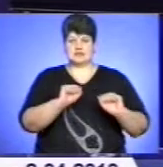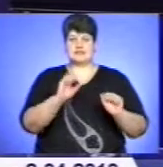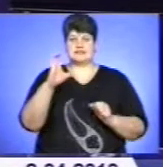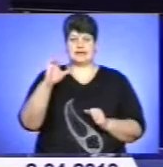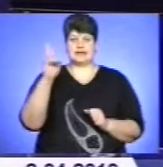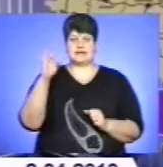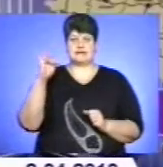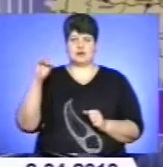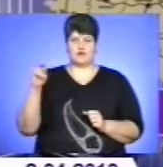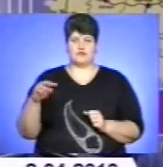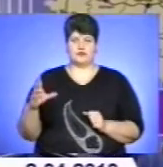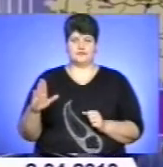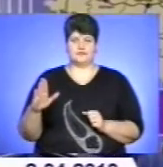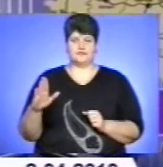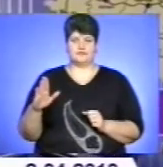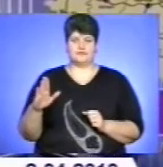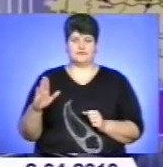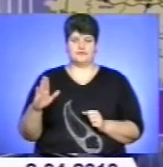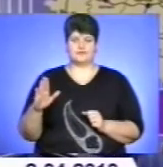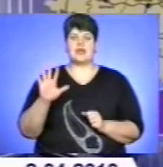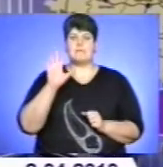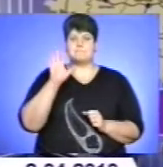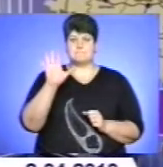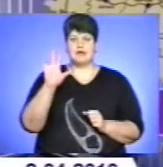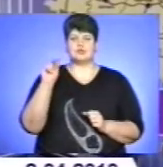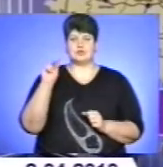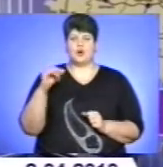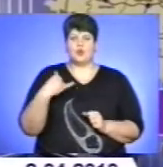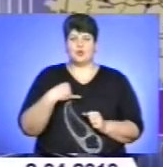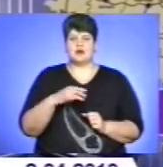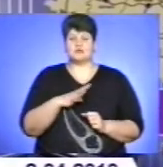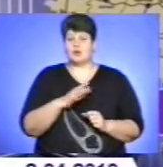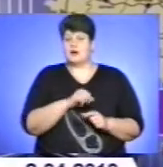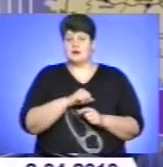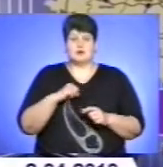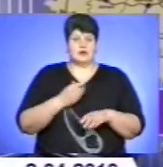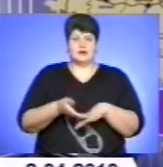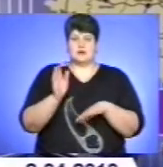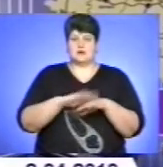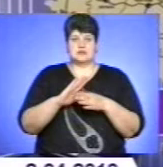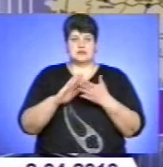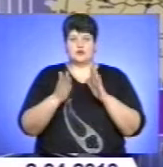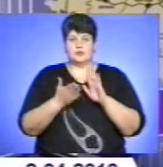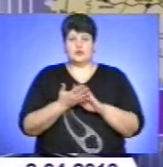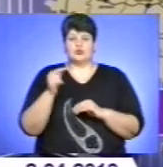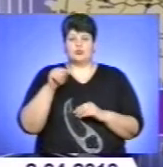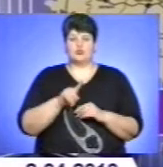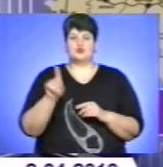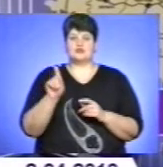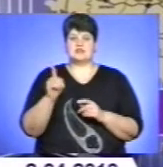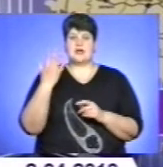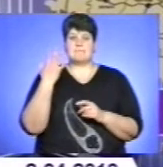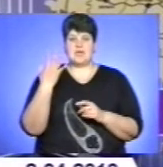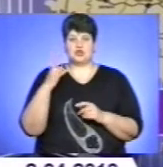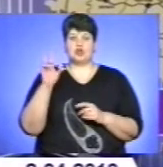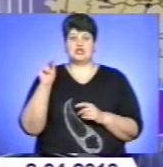Кисильов. П'ятого числа у нас була самая катастрофічна ситуація, тому що з п'ятого числа